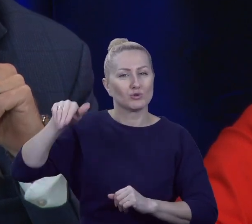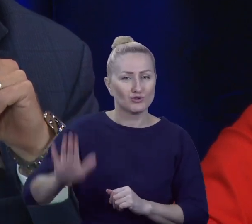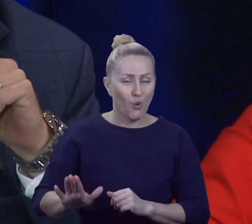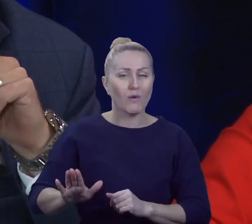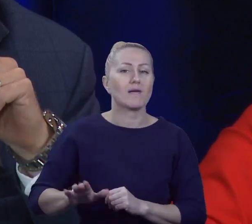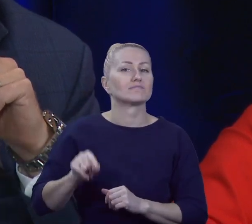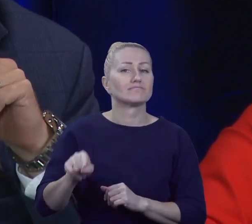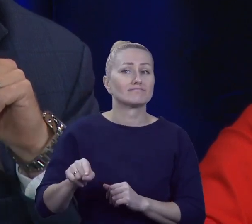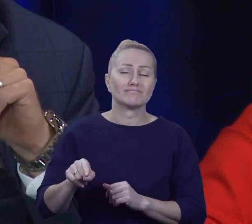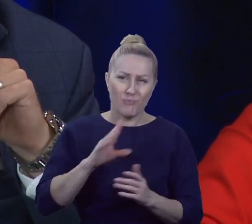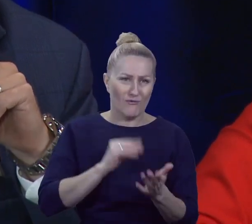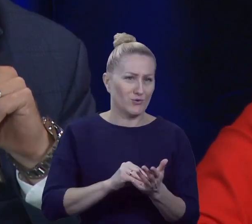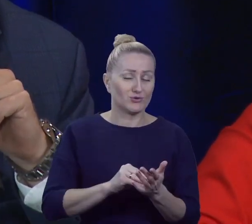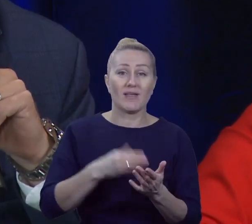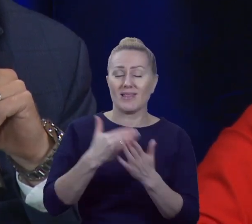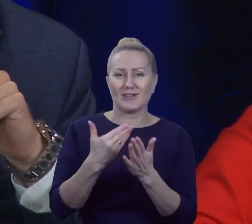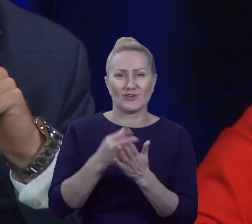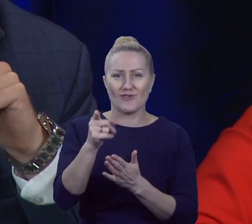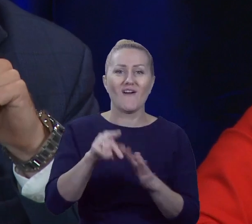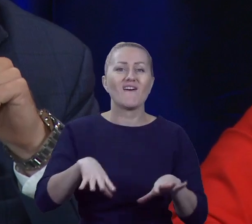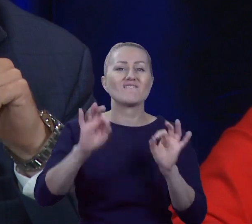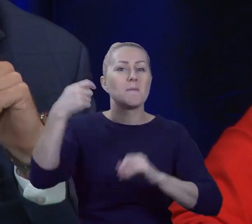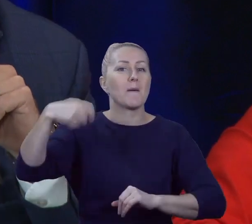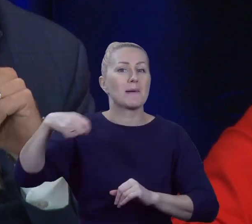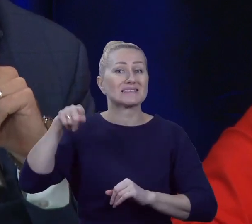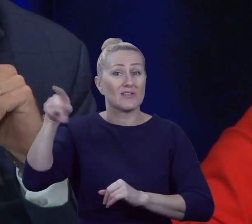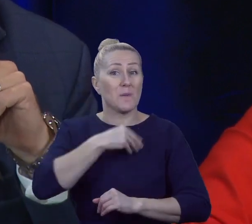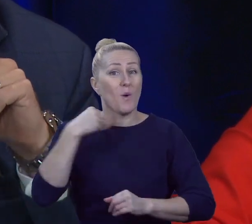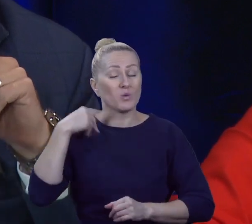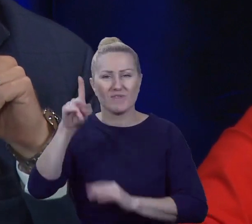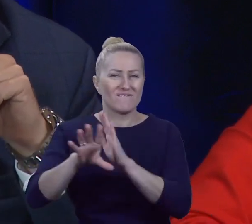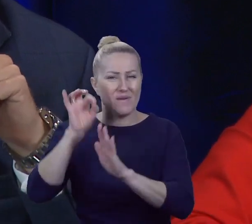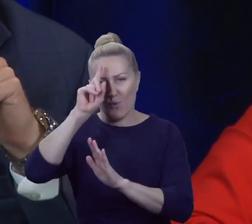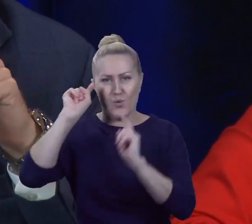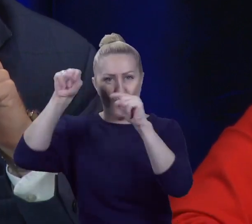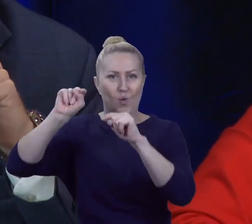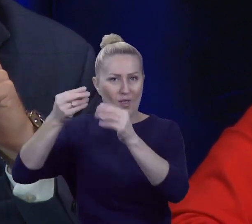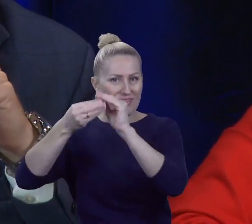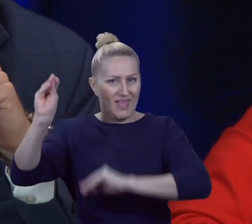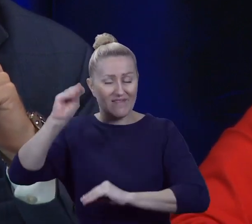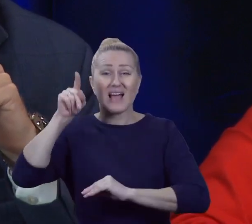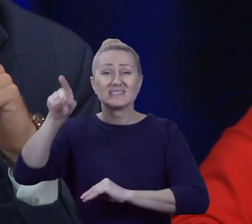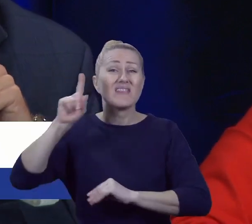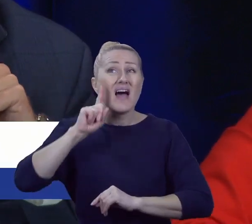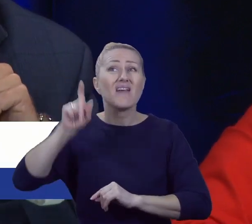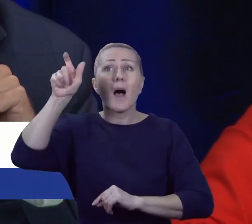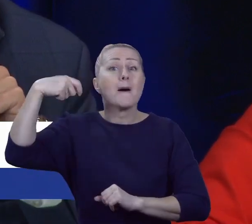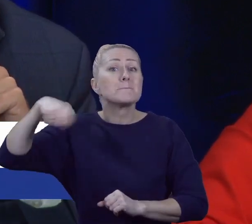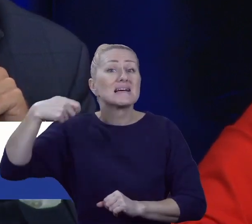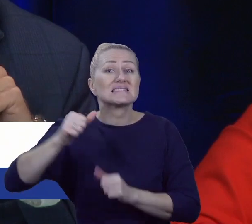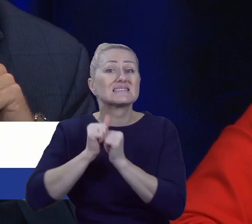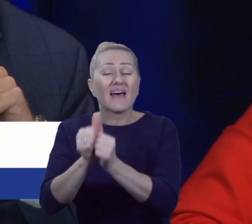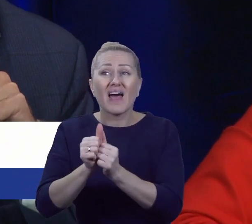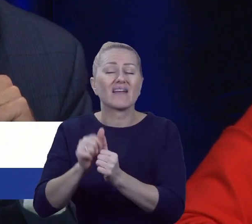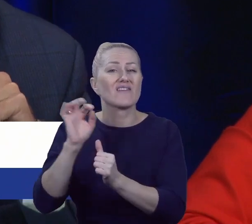to, że na wybory prezydenckie jest największa frekwencja prezydenta Polski. Czyli tak naprawdę funkcji, która nie ma większego wpływu na